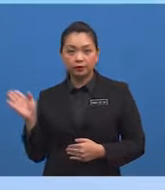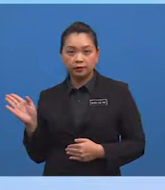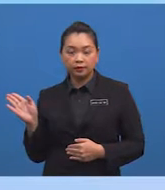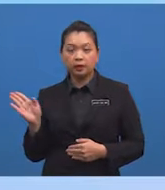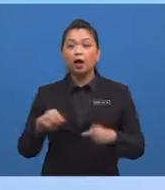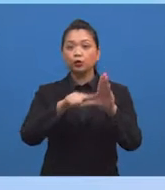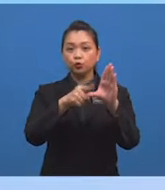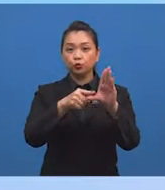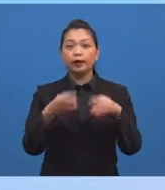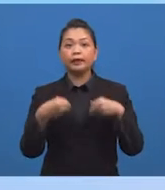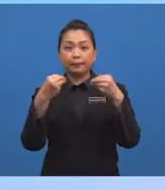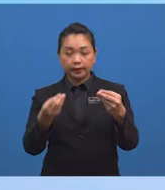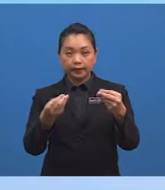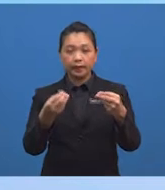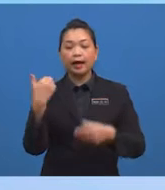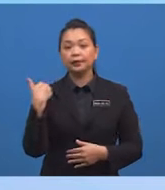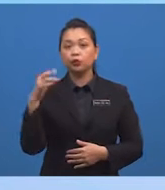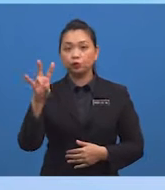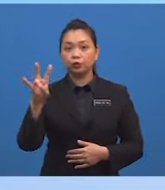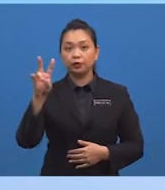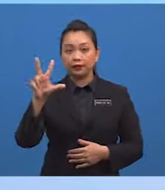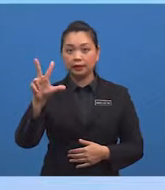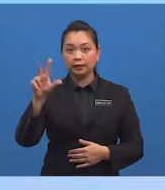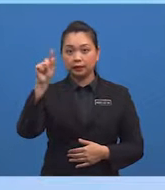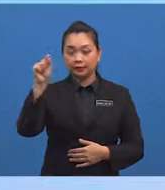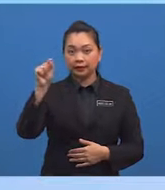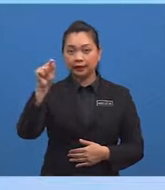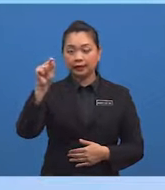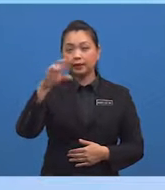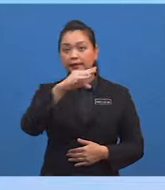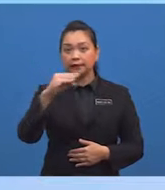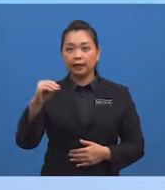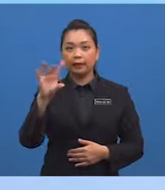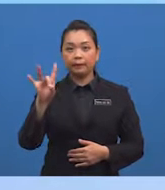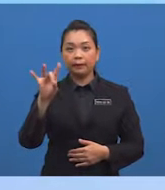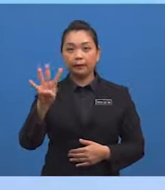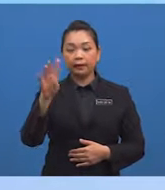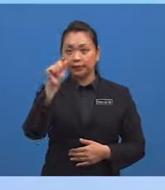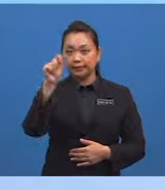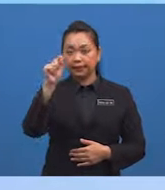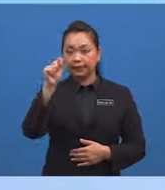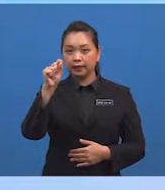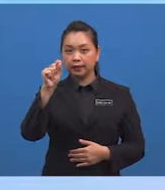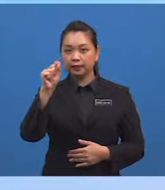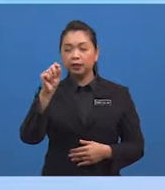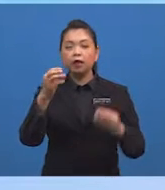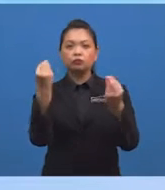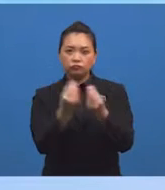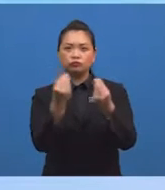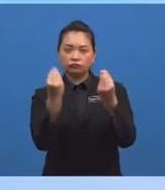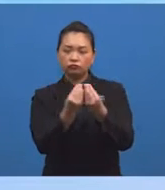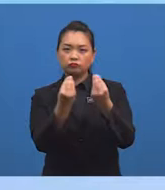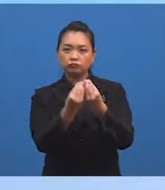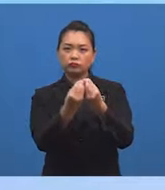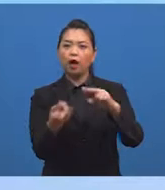Sudut yang diberi adalah 73 darjah dan 84 darjah Hasil